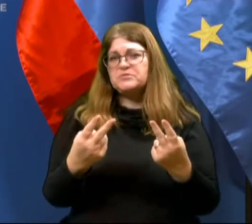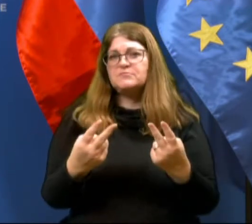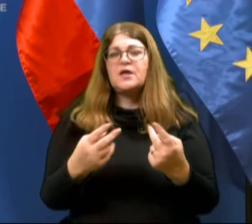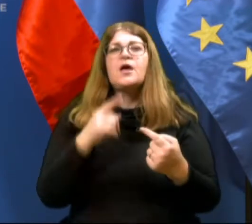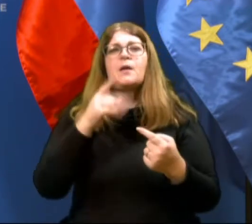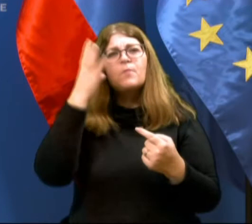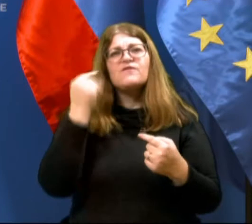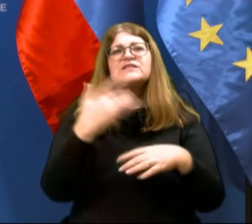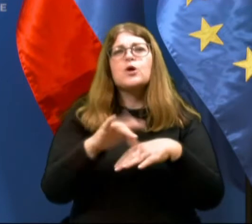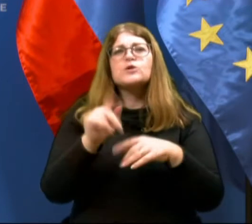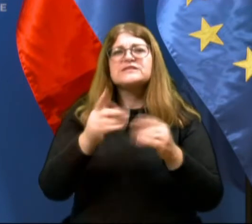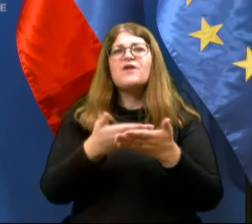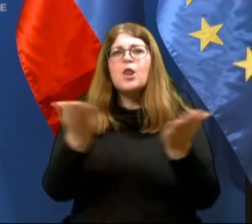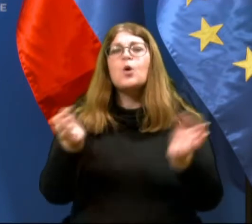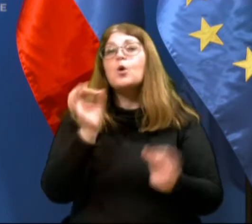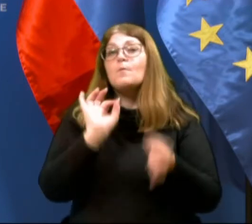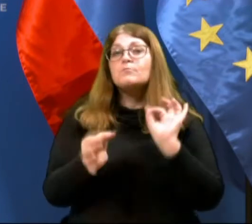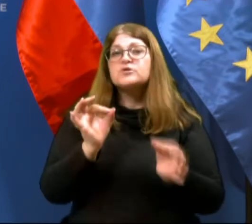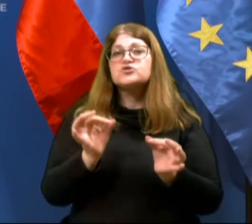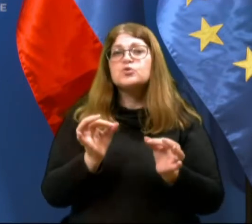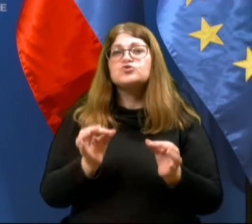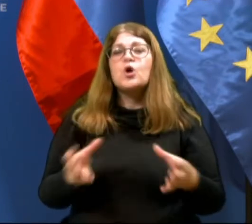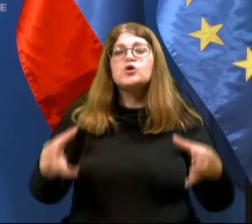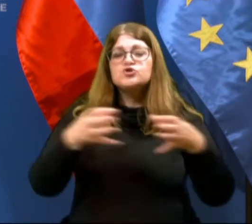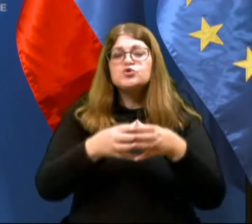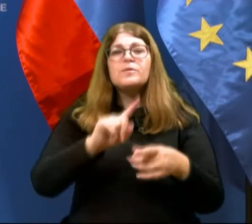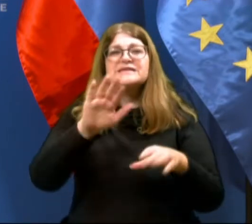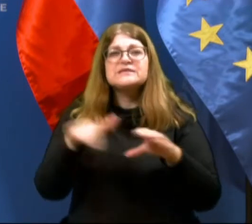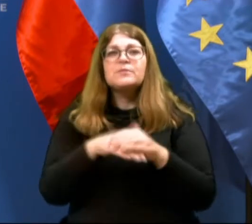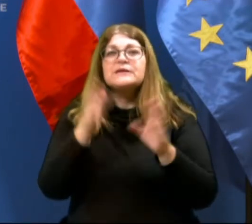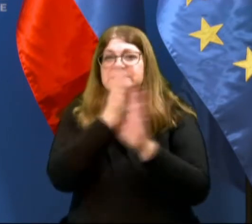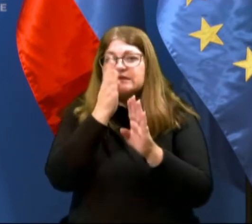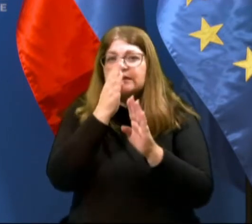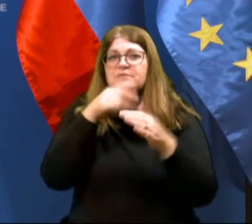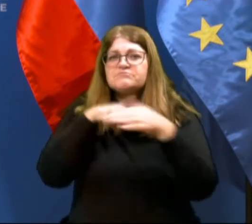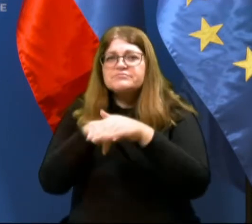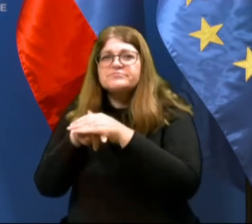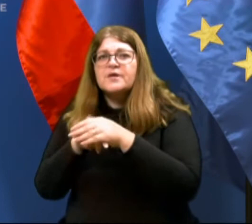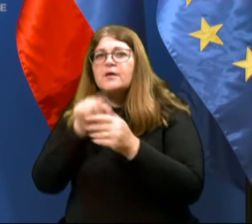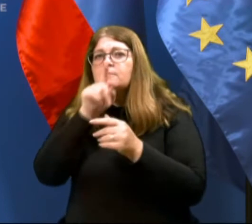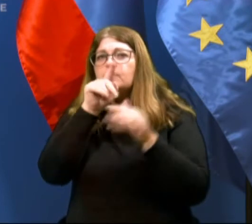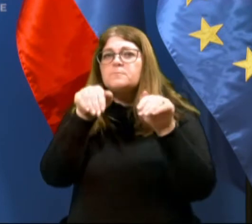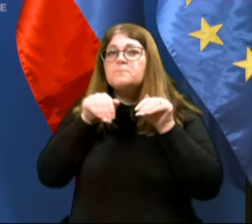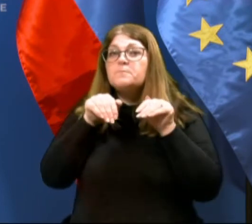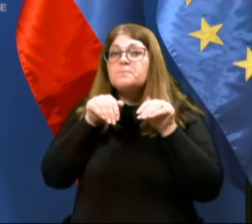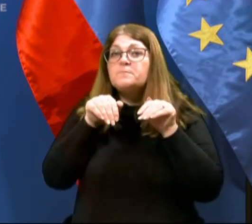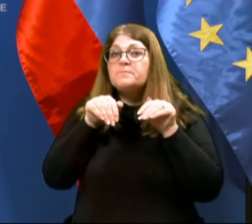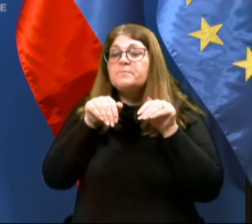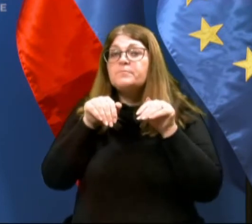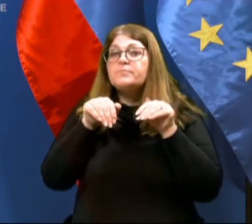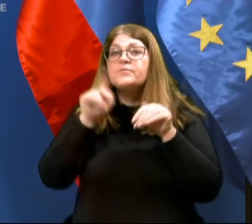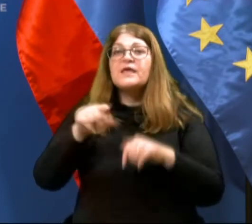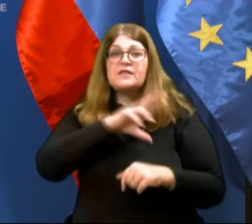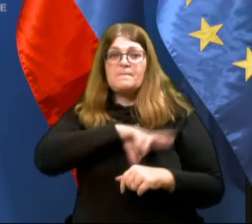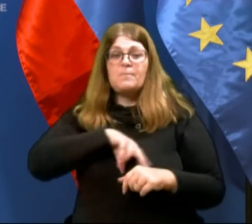sicer se praviloma gostje v lokalu skušajo ključno za osebjem potuhniti, skriti, pritajiti in